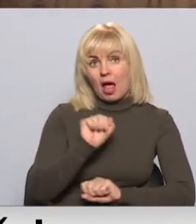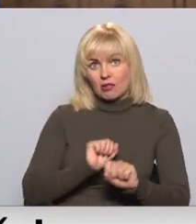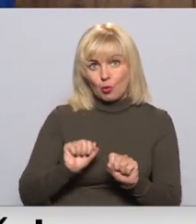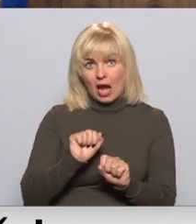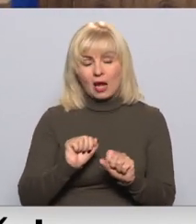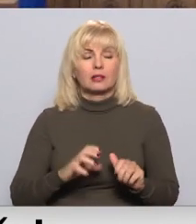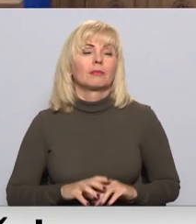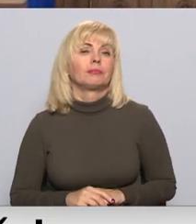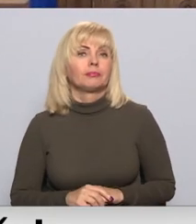Madara Līcīta, Latvijas televīzija.